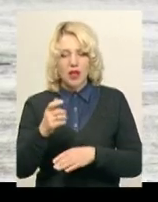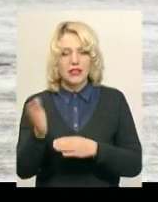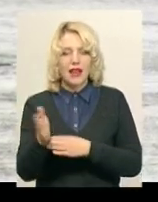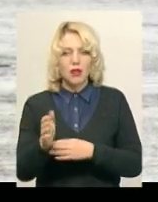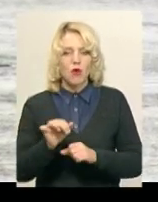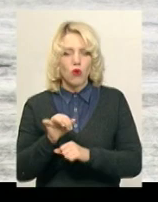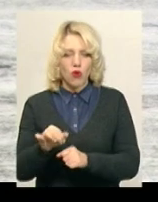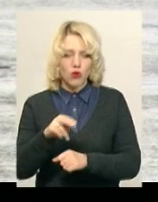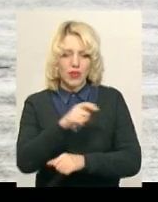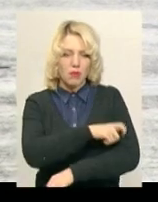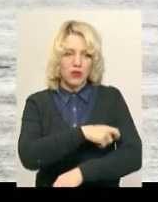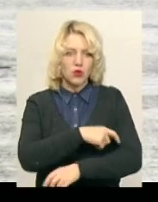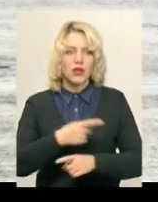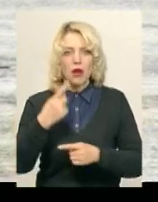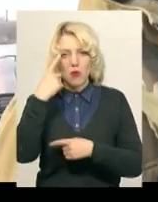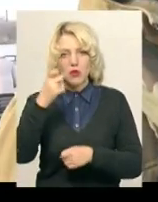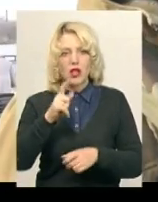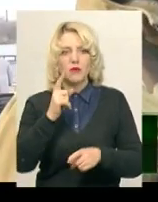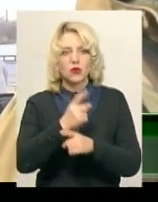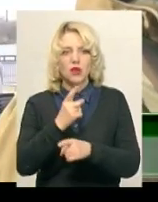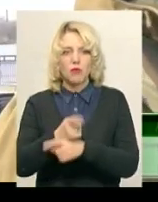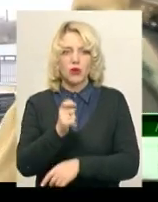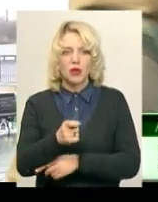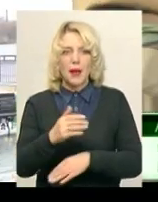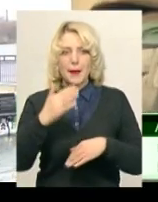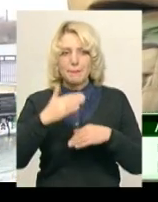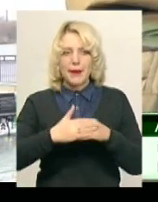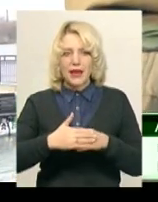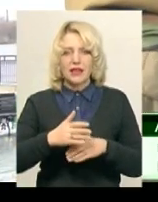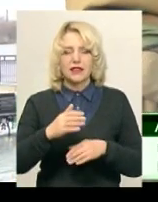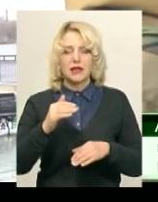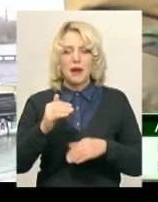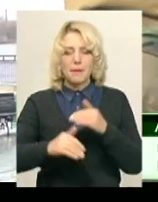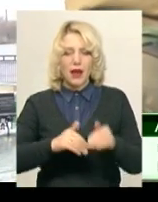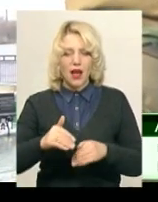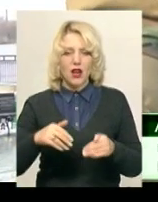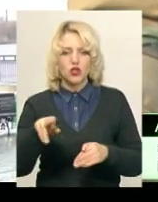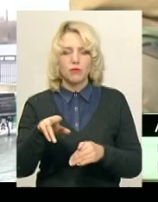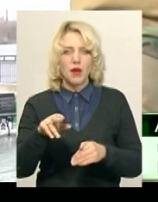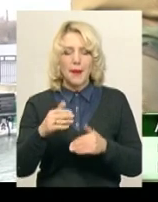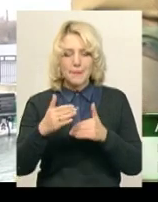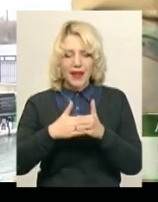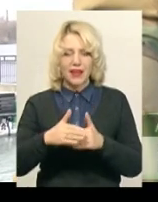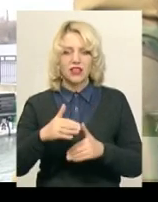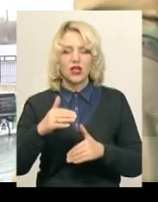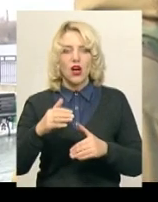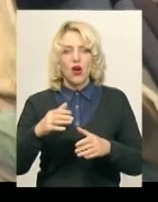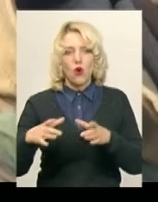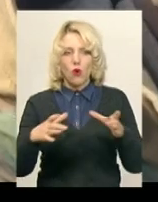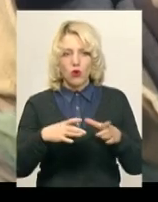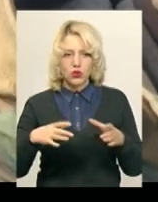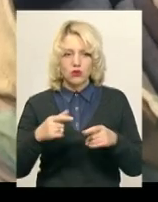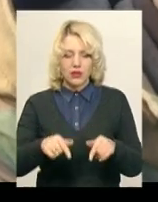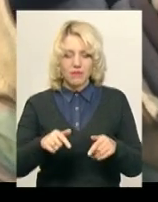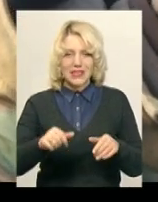заборону рибалити на місці зимівлі риби. Перед пляжем, перед островом до входу в парк управління встановлено зимувальна яма.